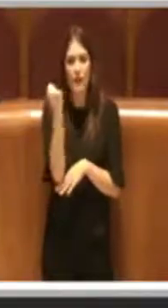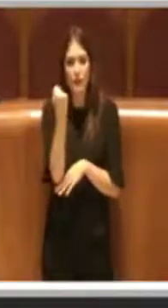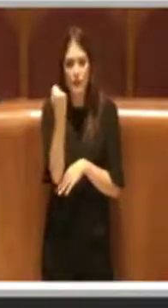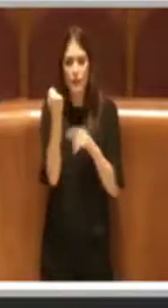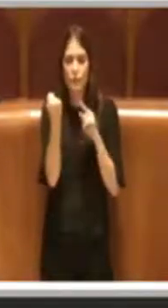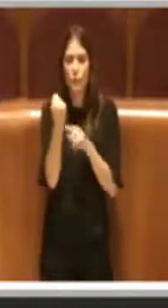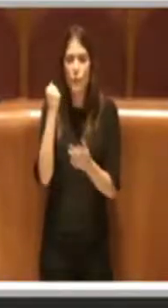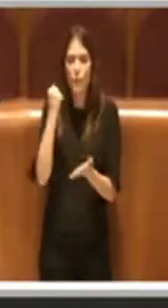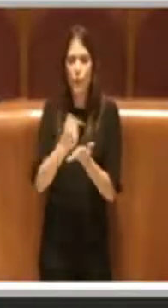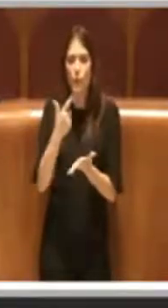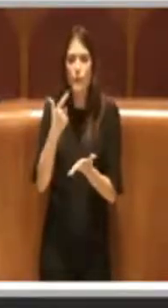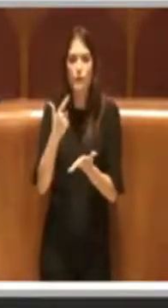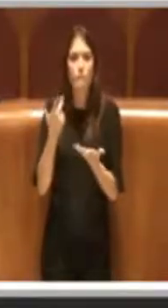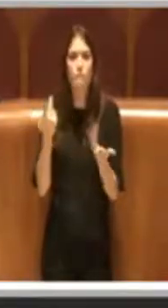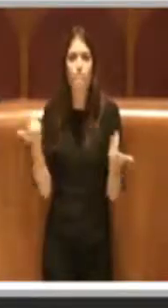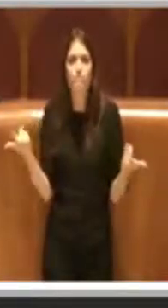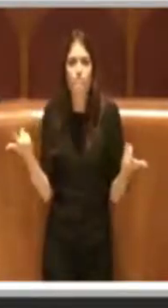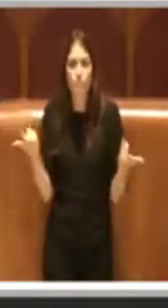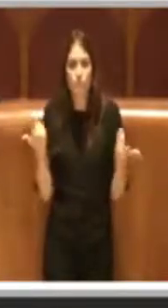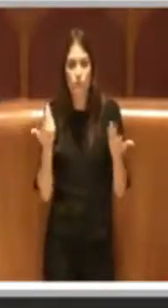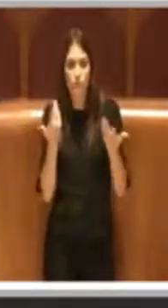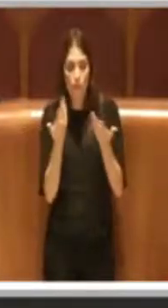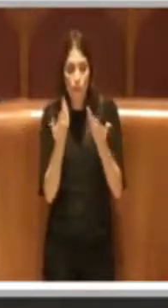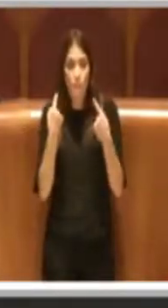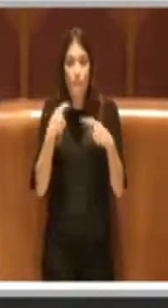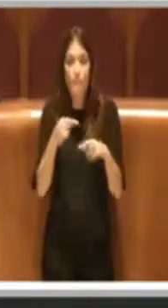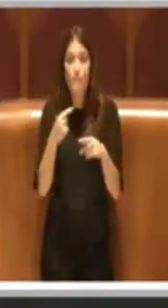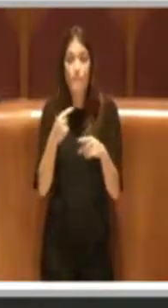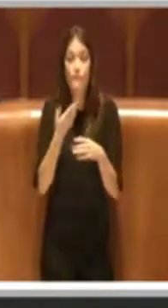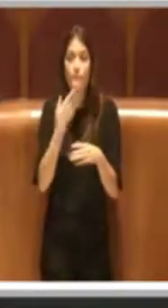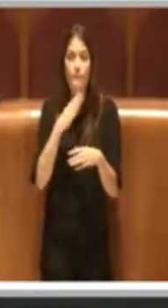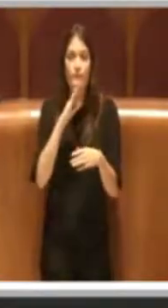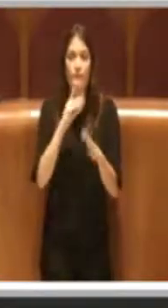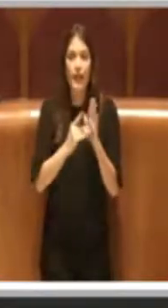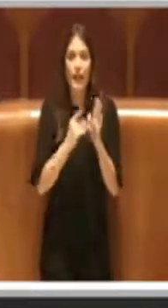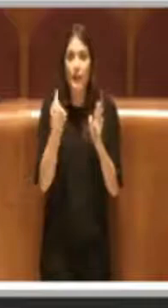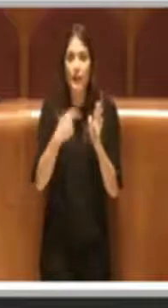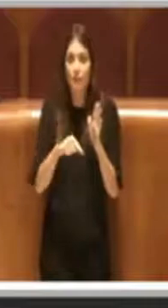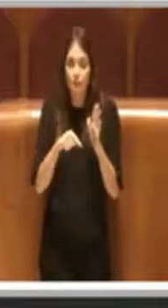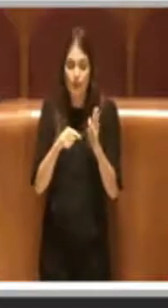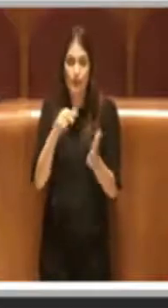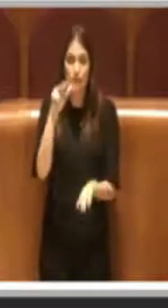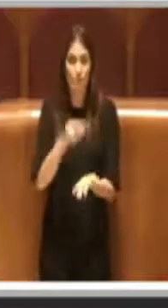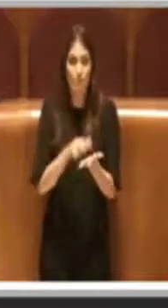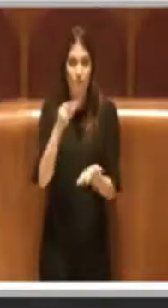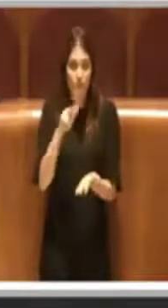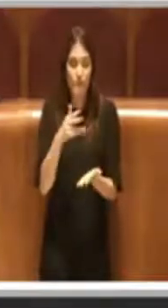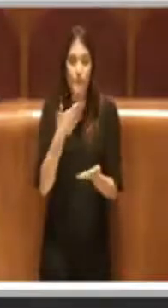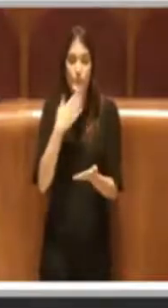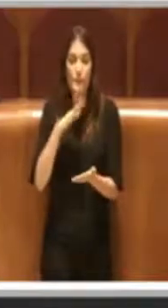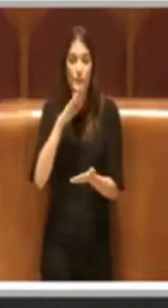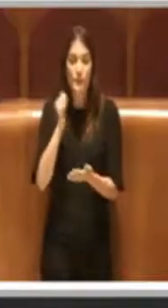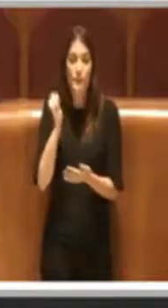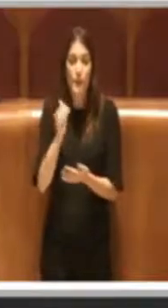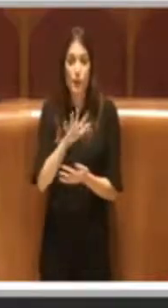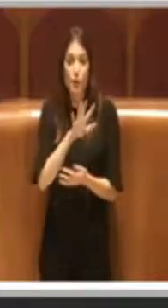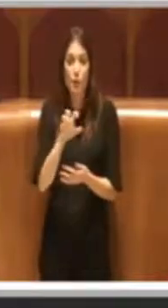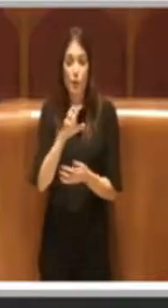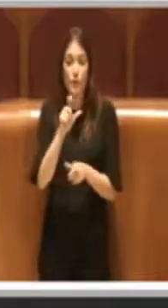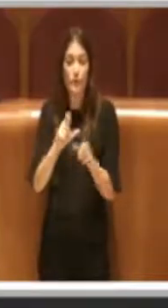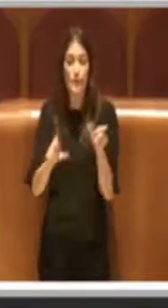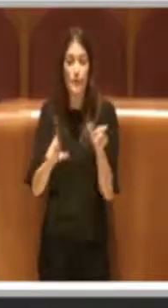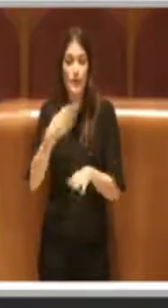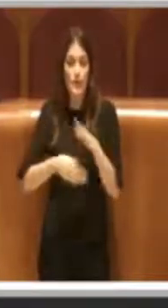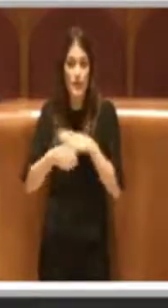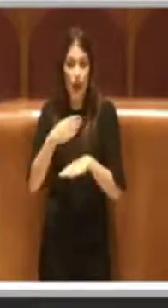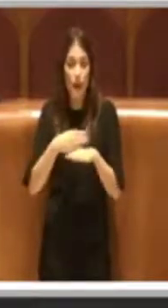mobilità individuale. Infatti, grazie all'approvazione di questa delibera, ad oggi quasi 1.500 persone con disabilità, di